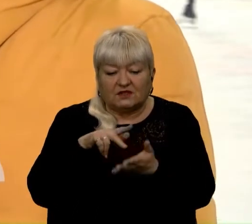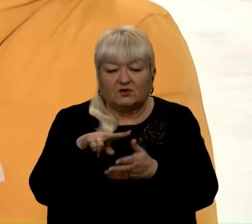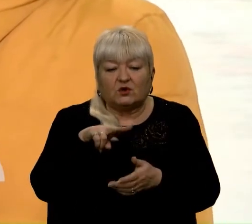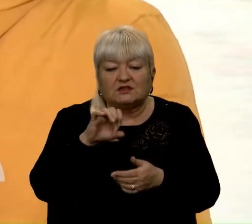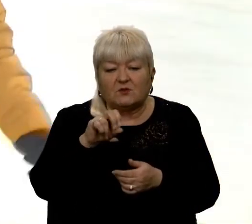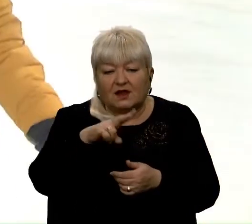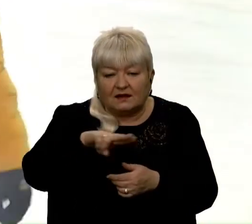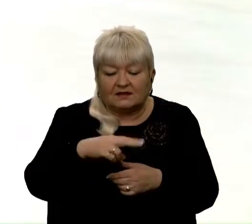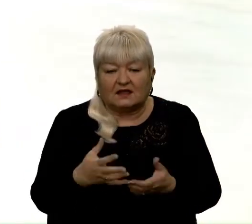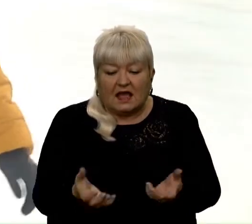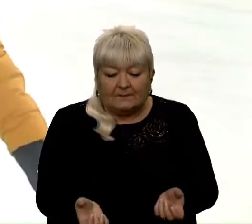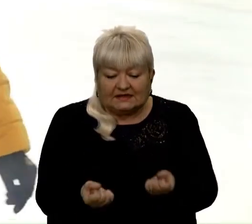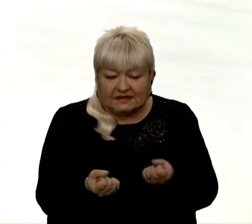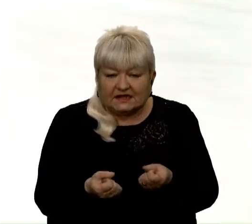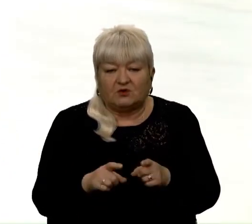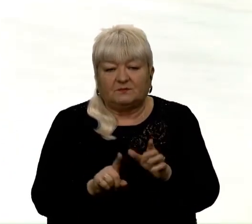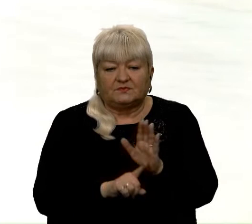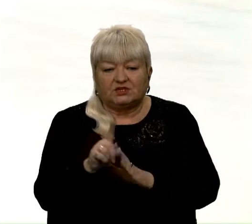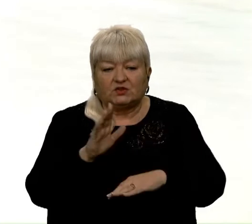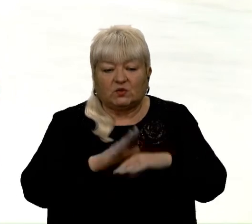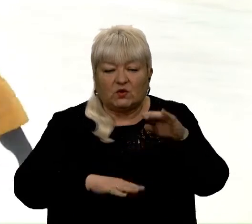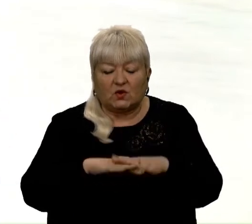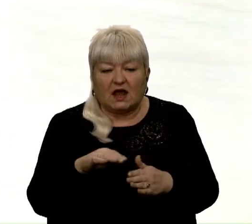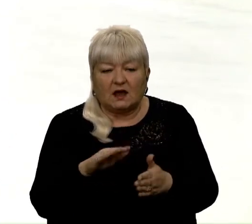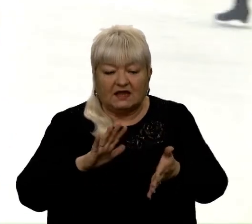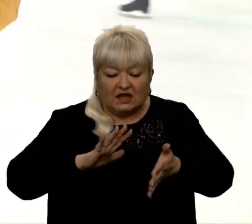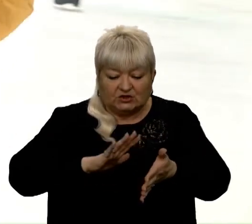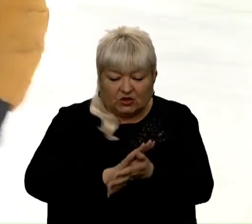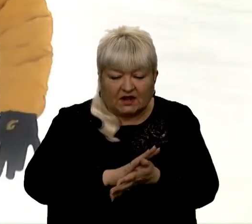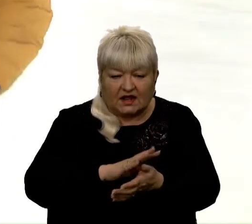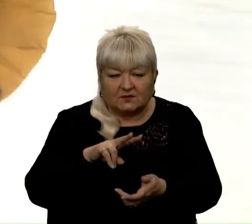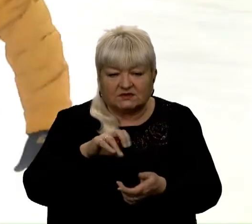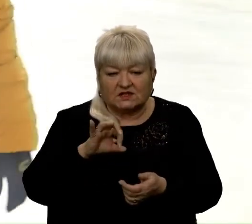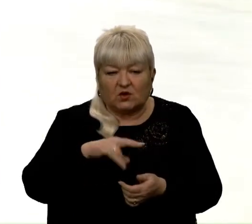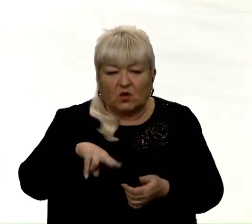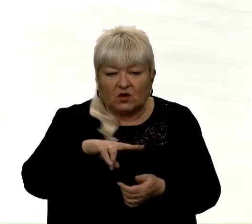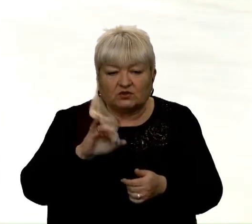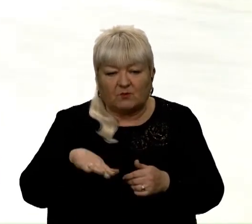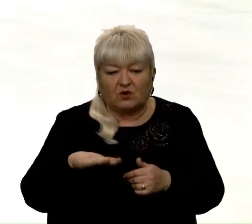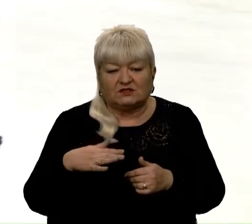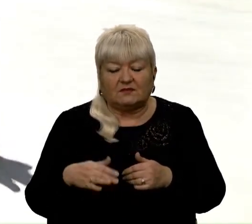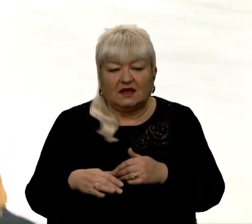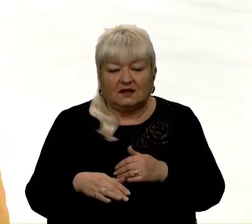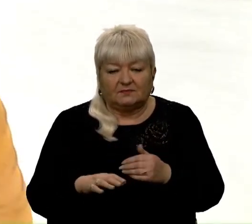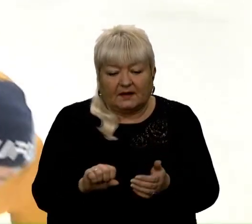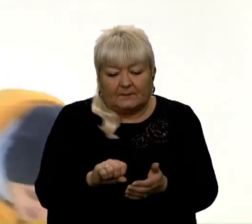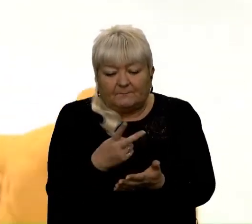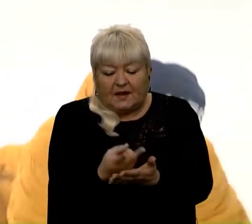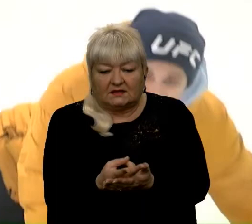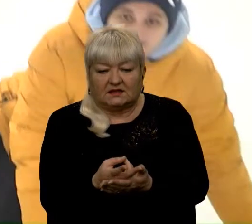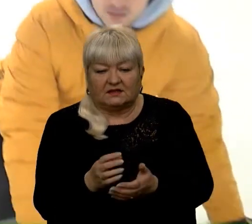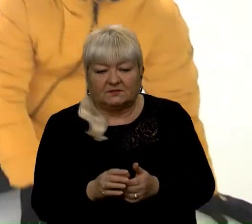підтримуємо їх. Спочатку ми руками приторкаємось до льоду і потім тілом падаємо. Тобто ось так.